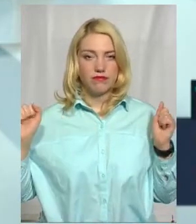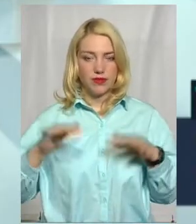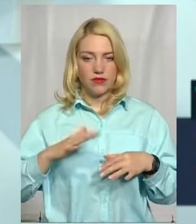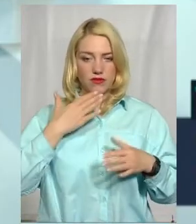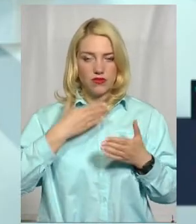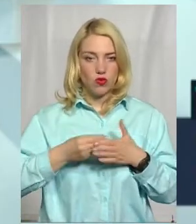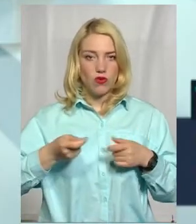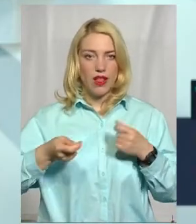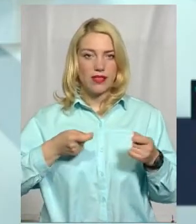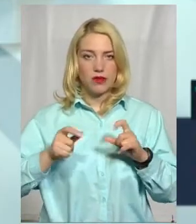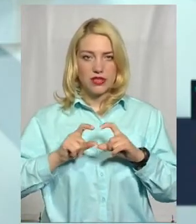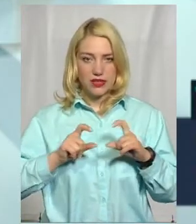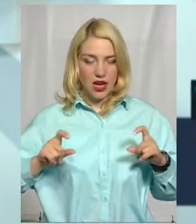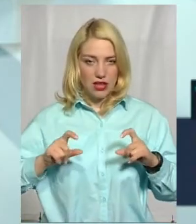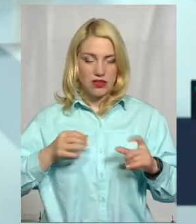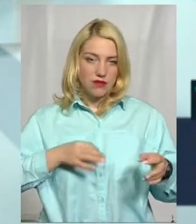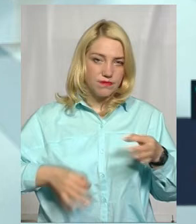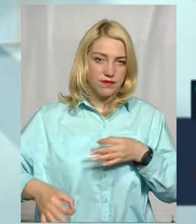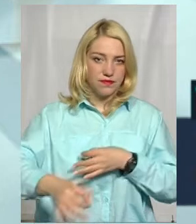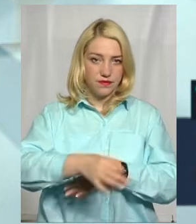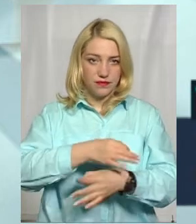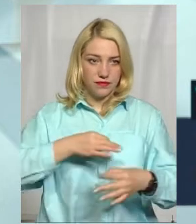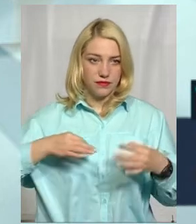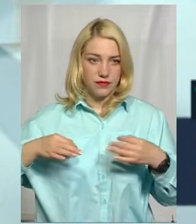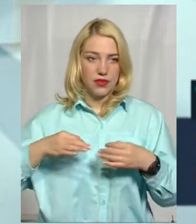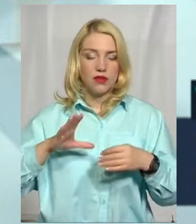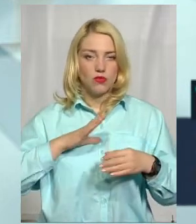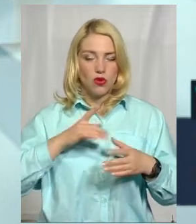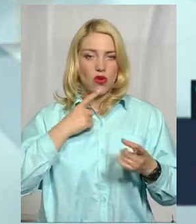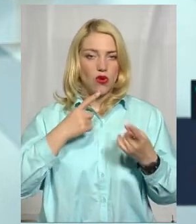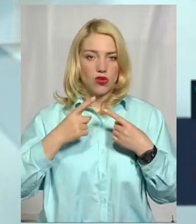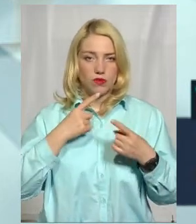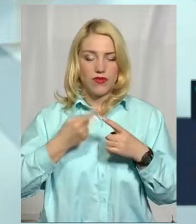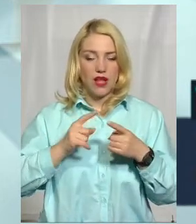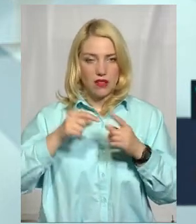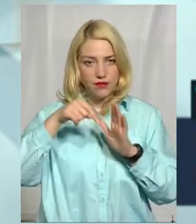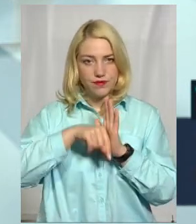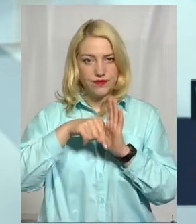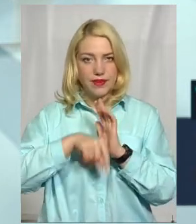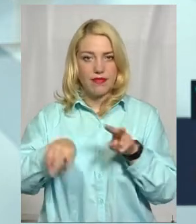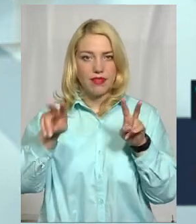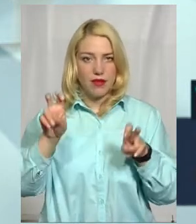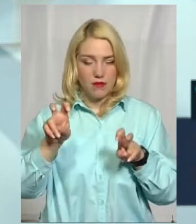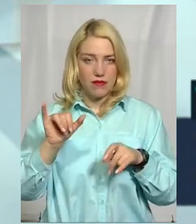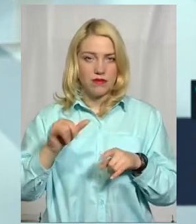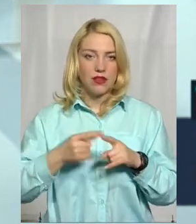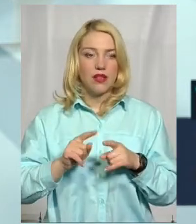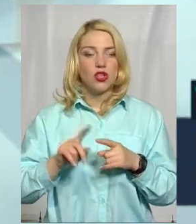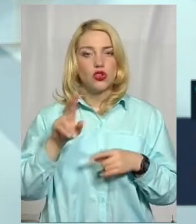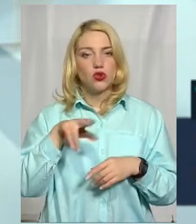в адміністрації, ми дійсно змістовно розмовляли на цю тему. З точки зору